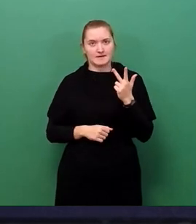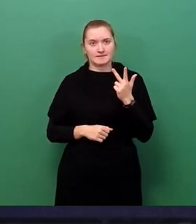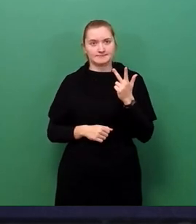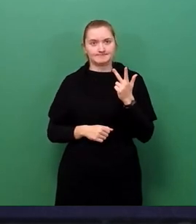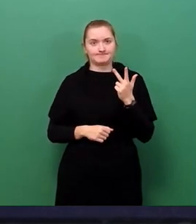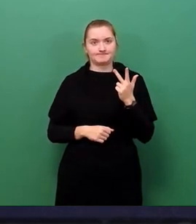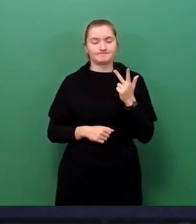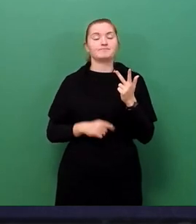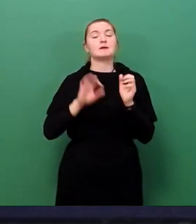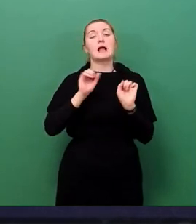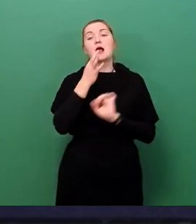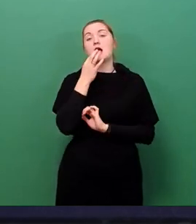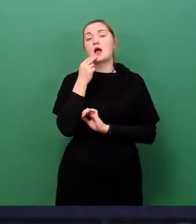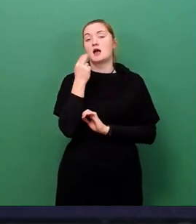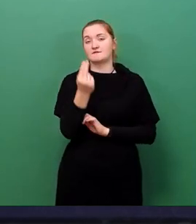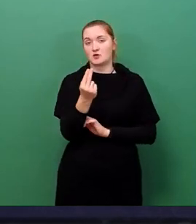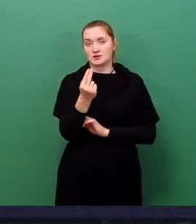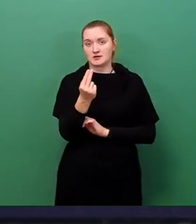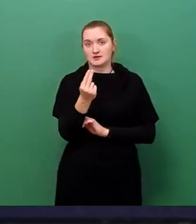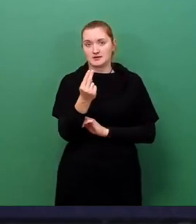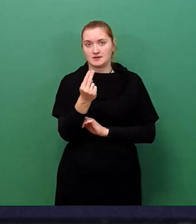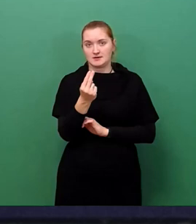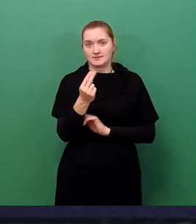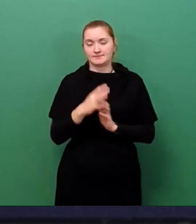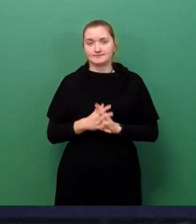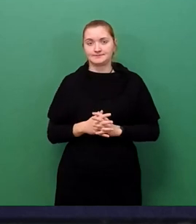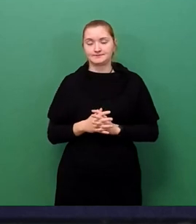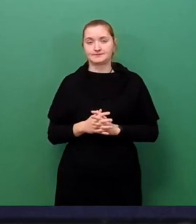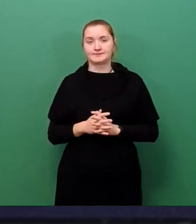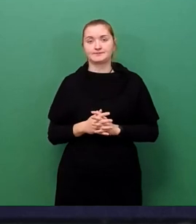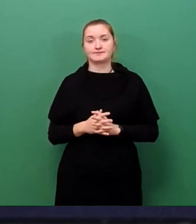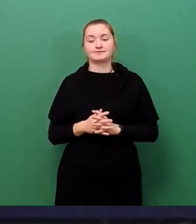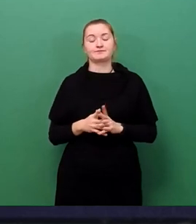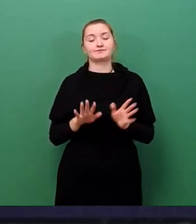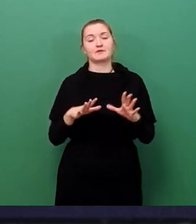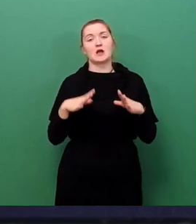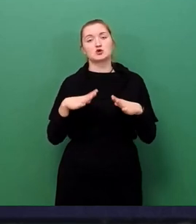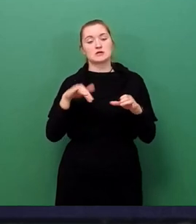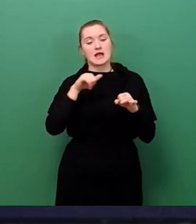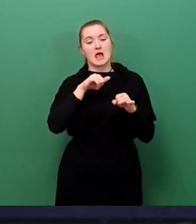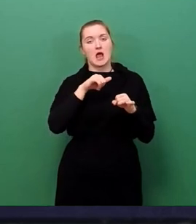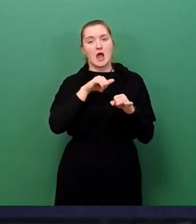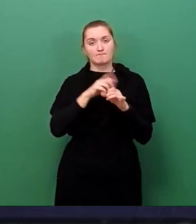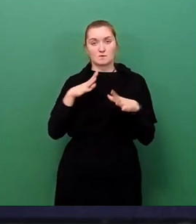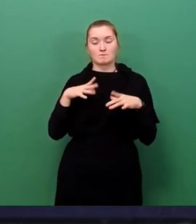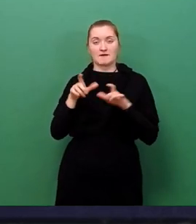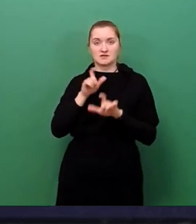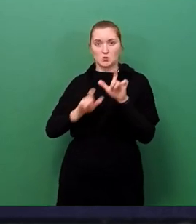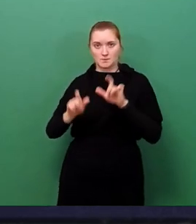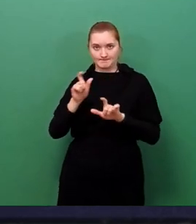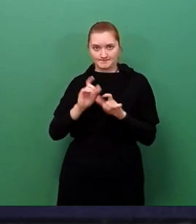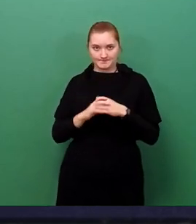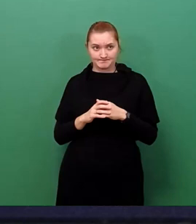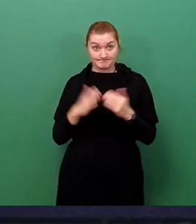folgt die Antwort geben. Dem Amt für Gesundheit und Prävention wurden bislang,